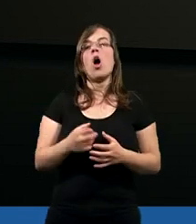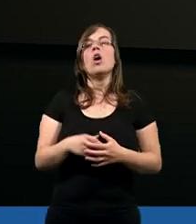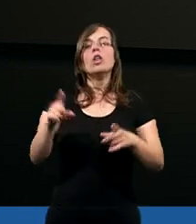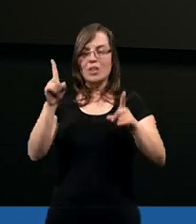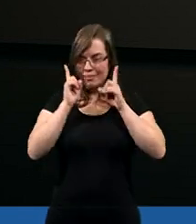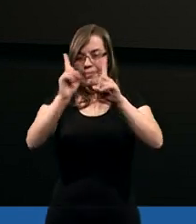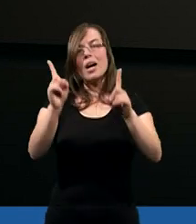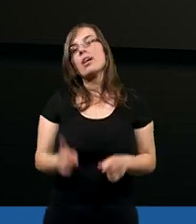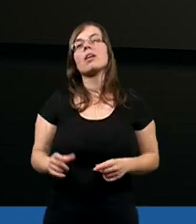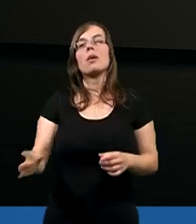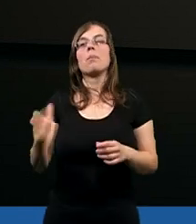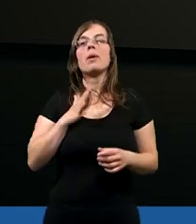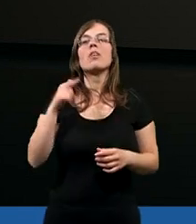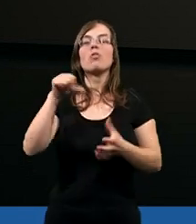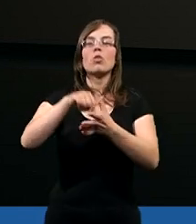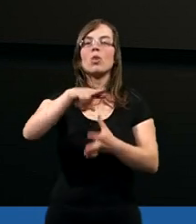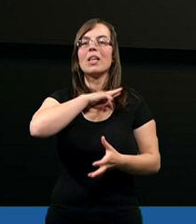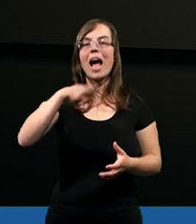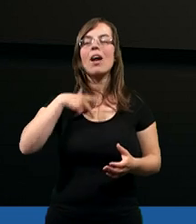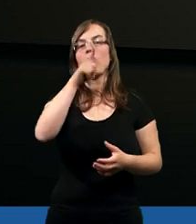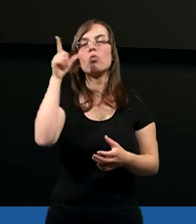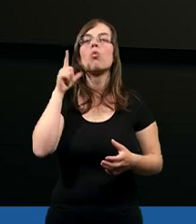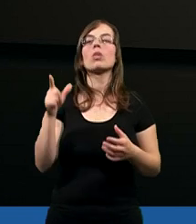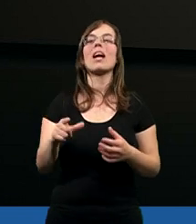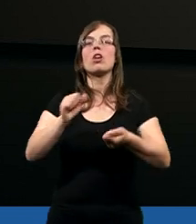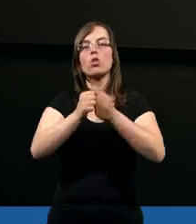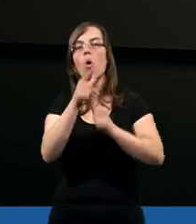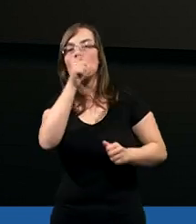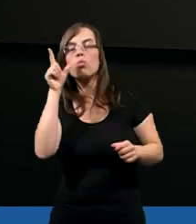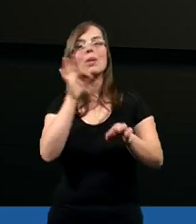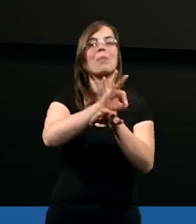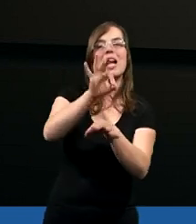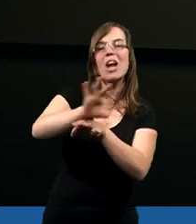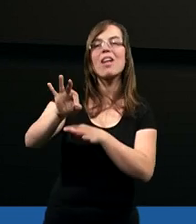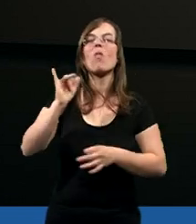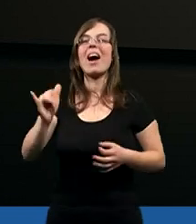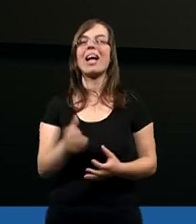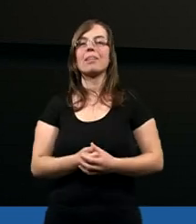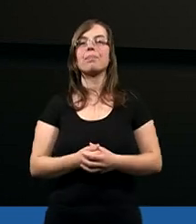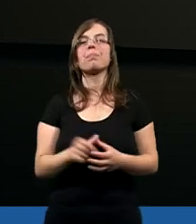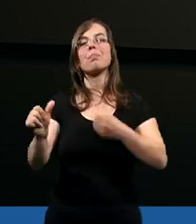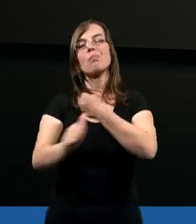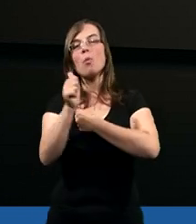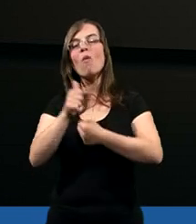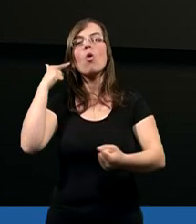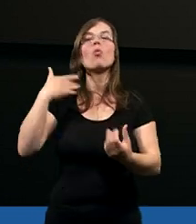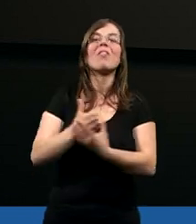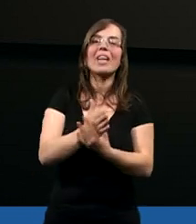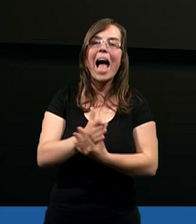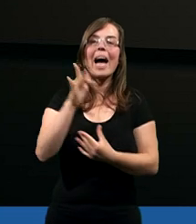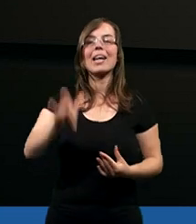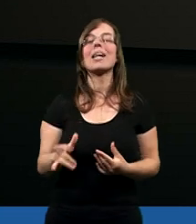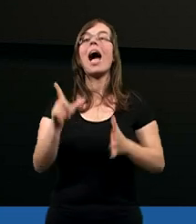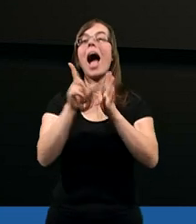rzeczywiście byli czy dzisiaj w różnych rejonach świata są ludzie prześladowani z powodu wiary,